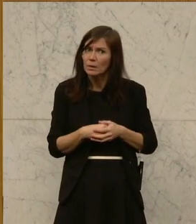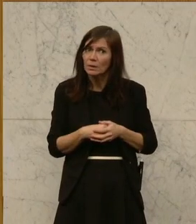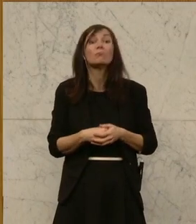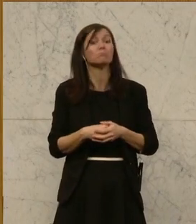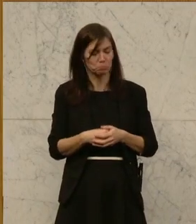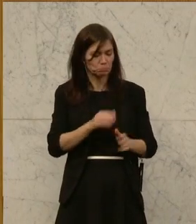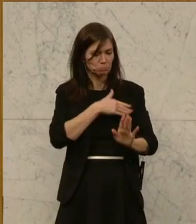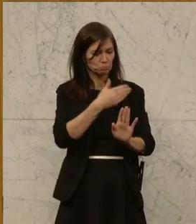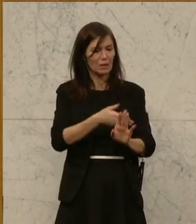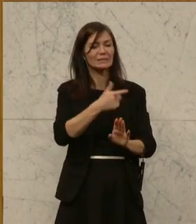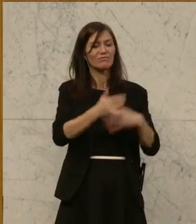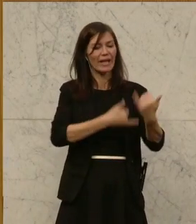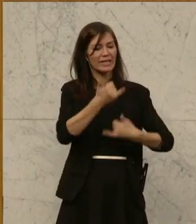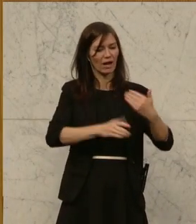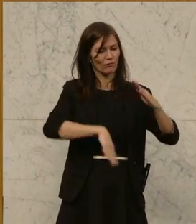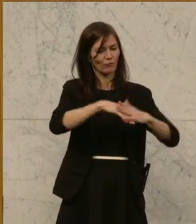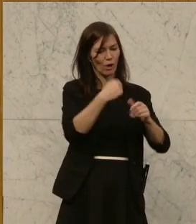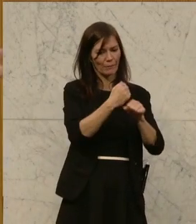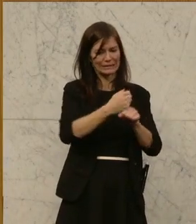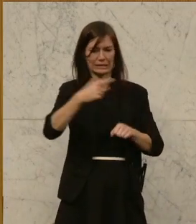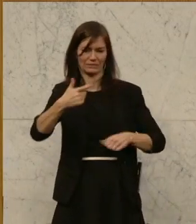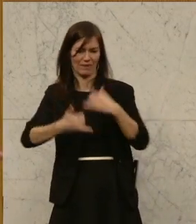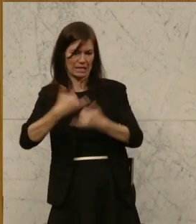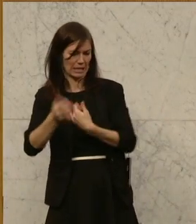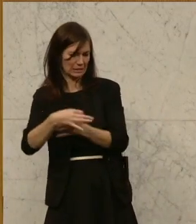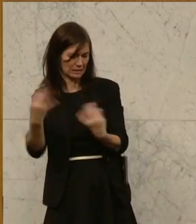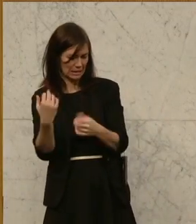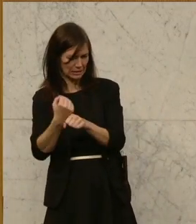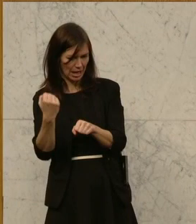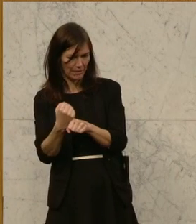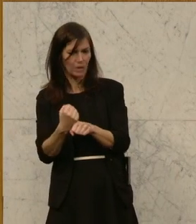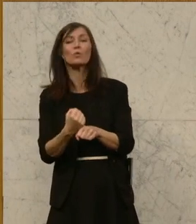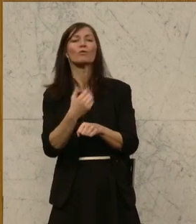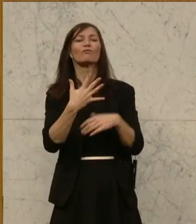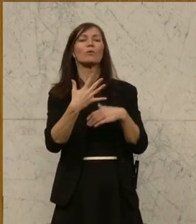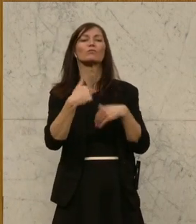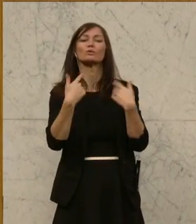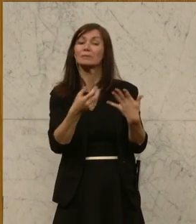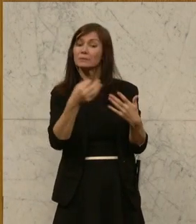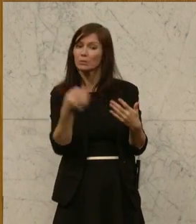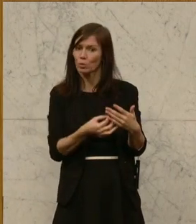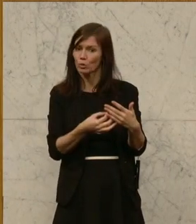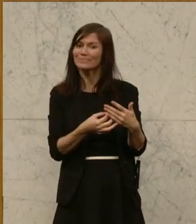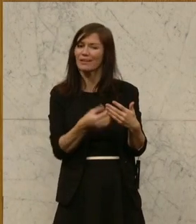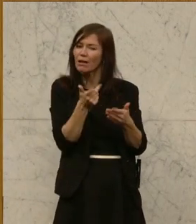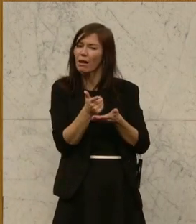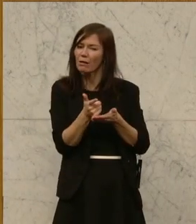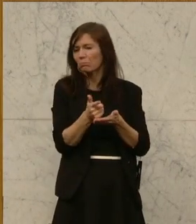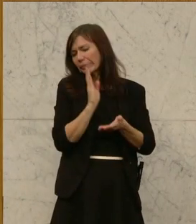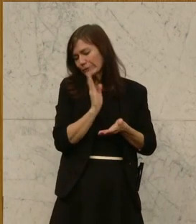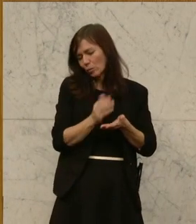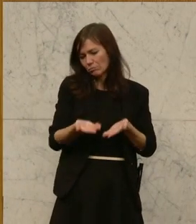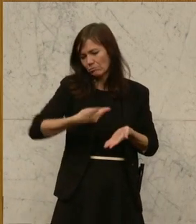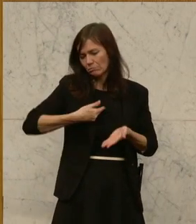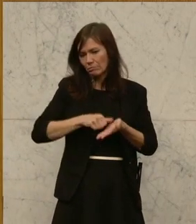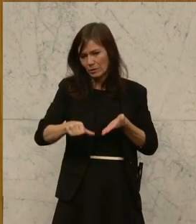arbeiten zwei Jahre voll, zwei Jahre gar nicht und bekommen 75 Prozent bezahlt. Und wir nehmen Geld